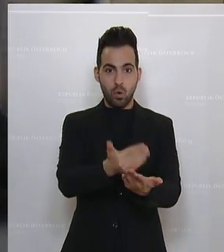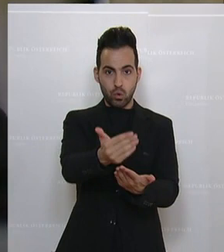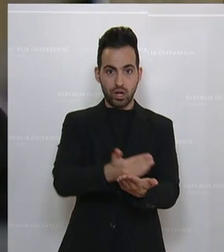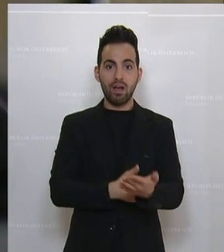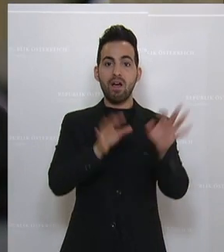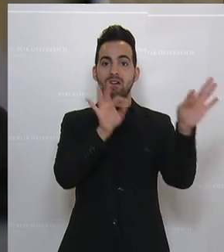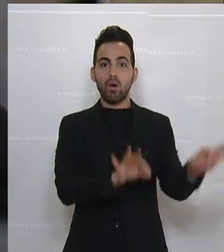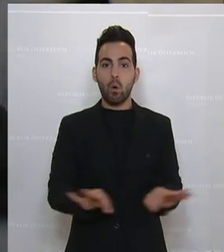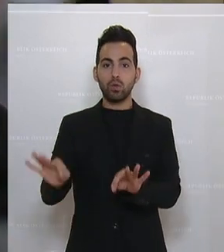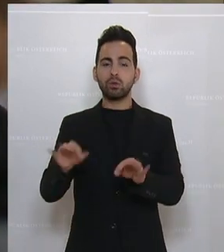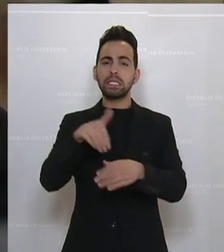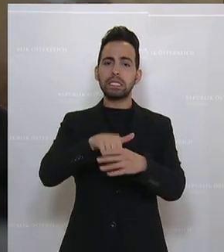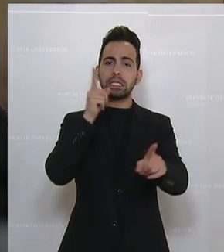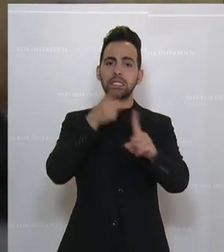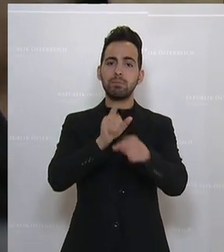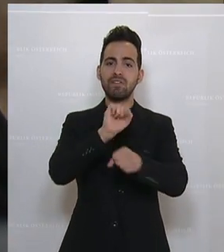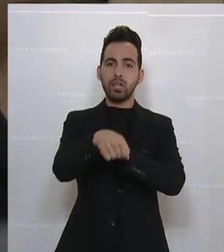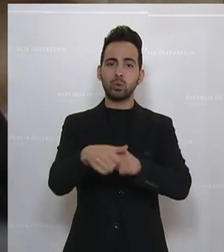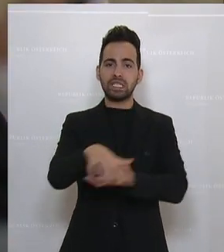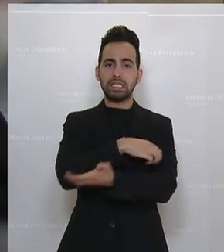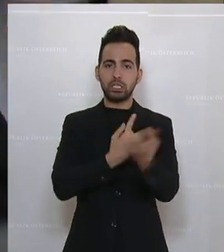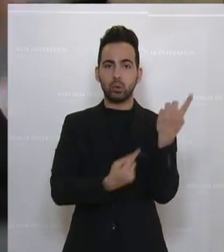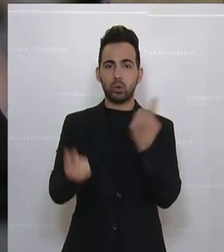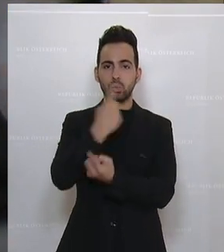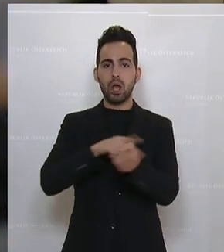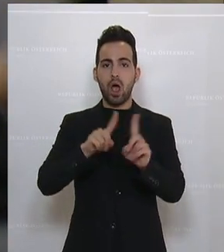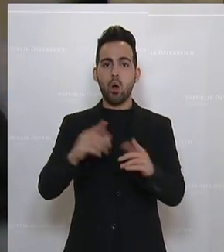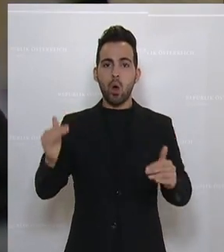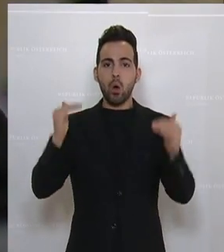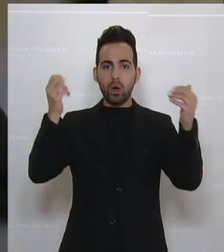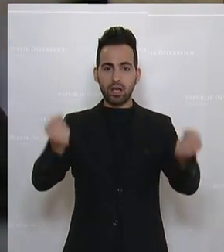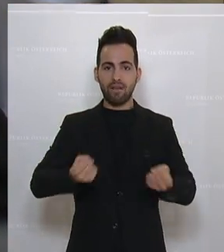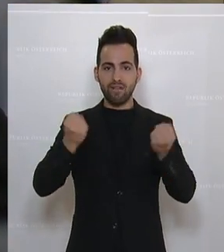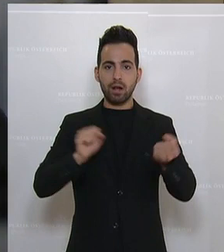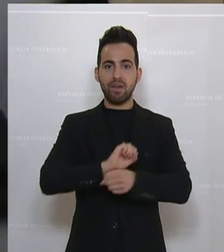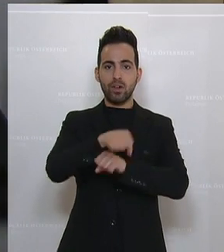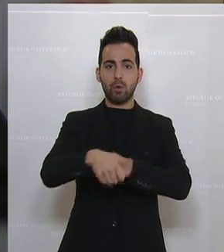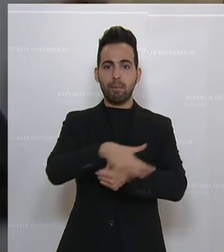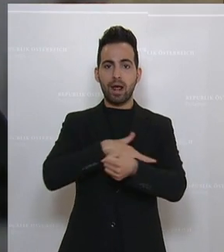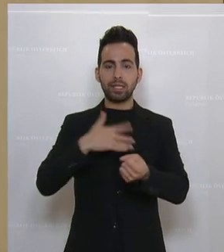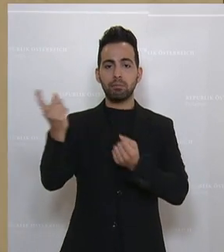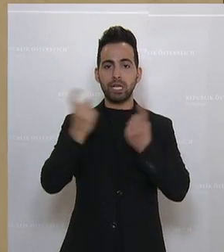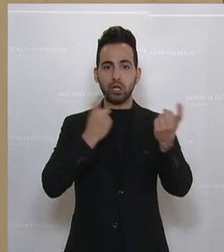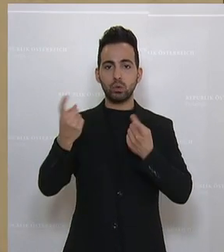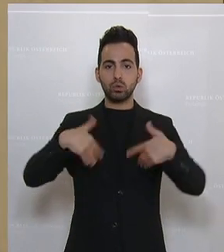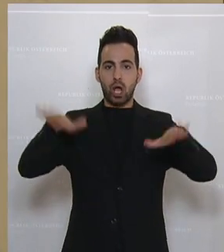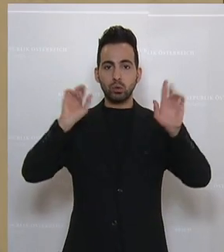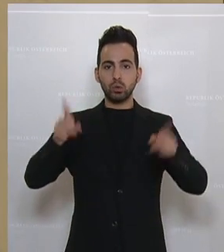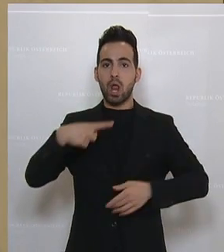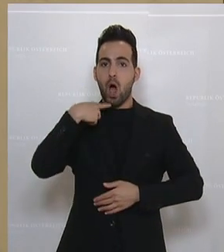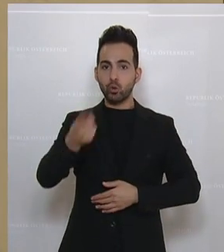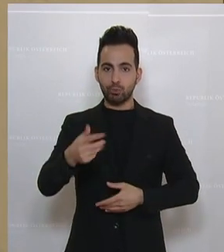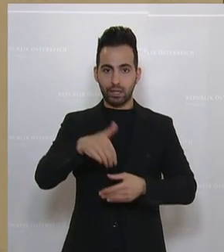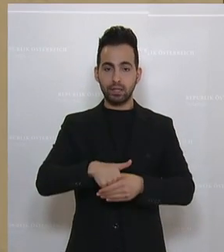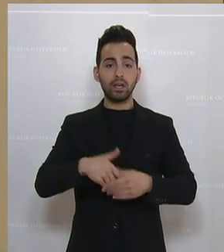einer Verordnung zur Bewältigung von Krisensituationen und Situationen höherer Gewalt im Bereich Migration und Asyl auszusprechen, sich